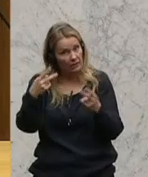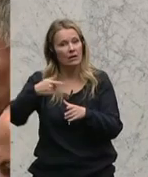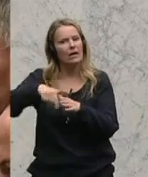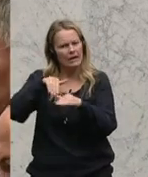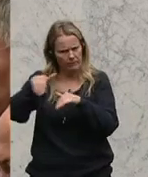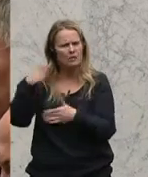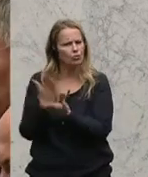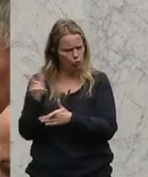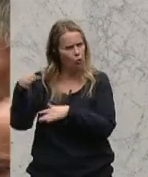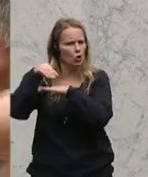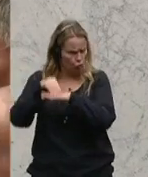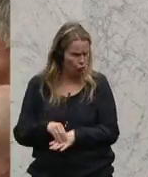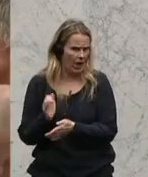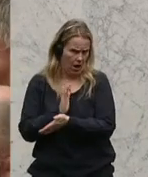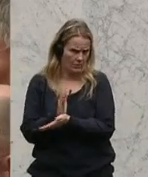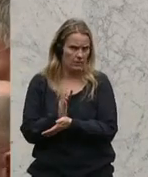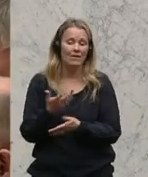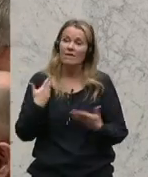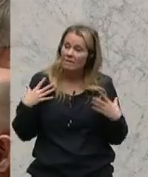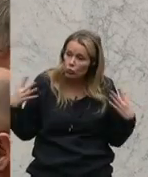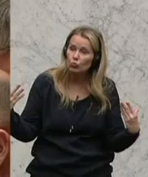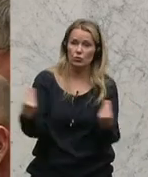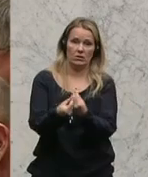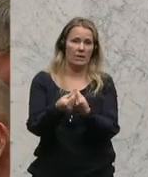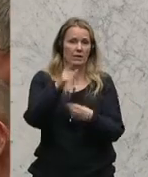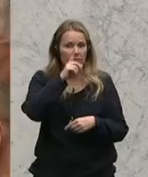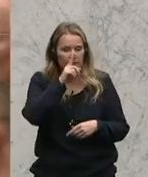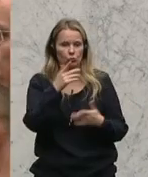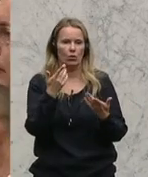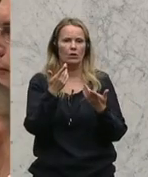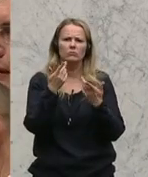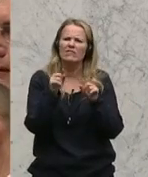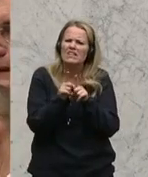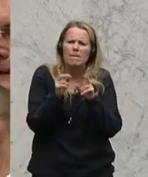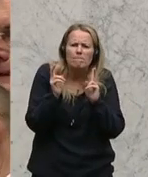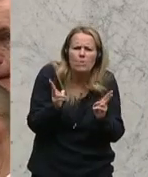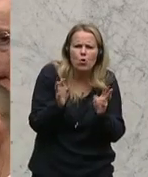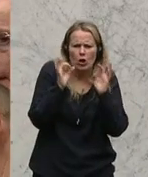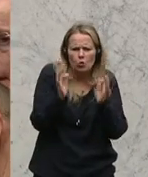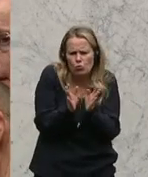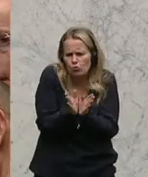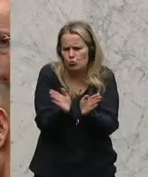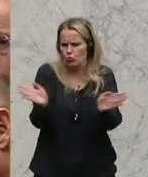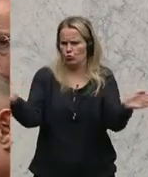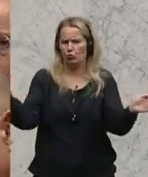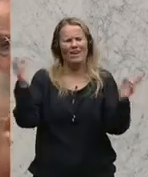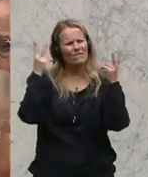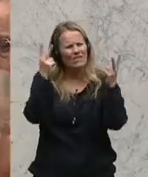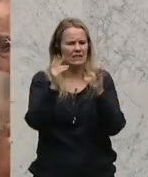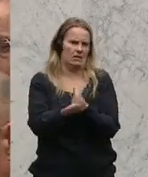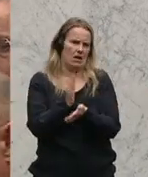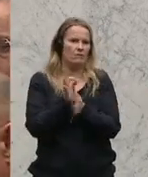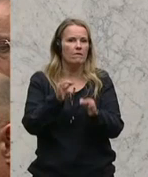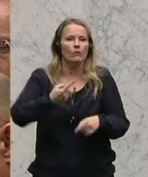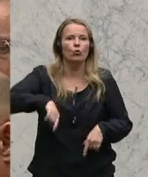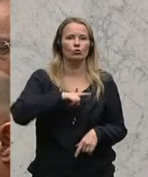Schwagenur, versuchen wir gemeinsam, so breit wie nur möglich aufgestellt, diese wichtige Aufgabe